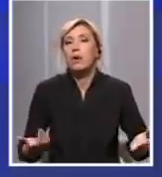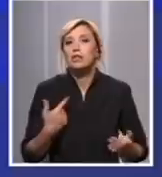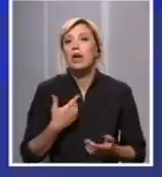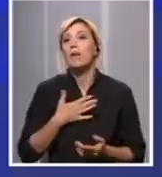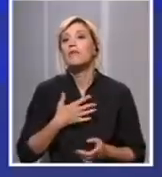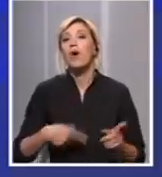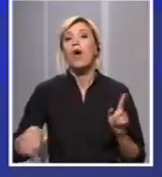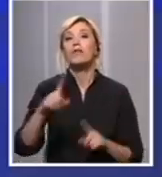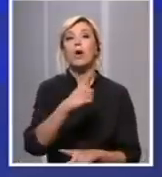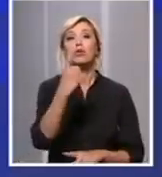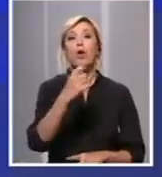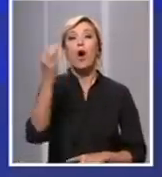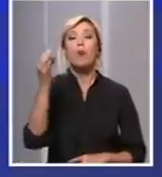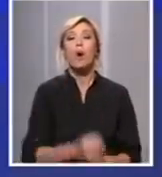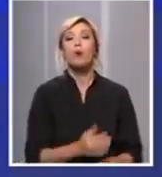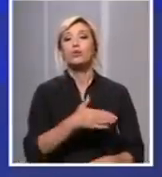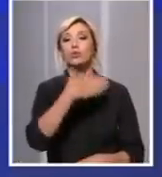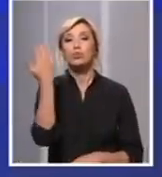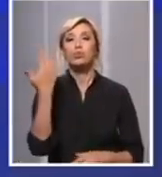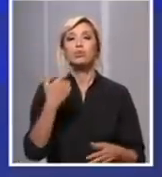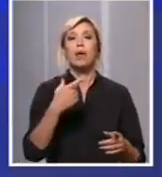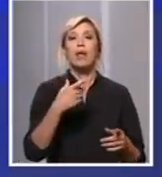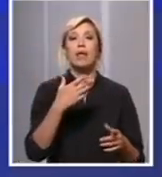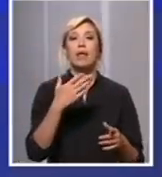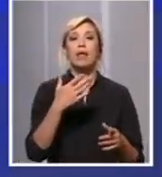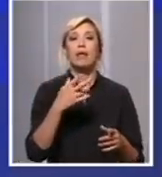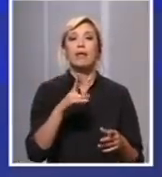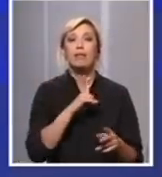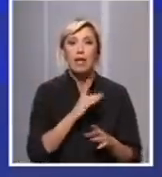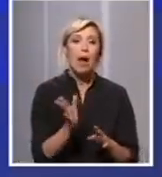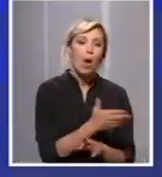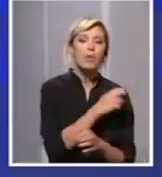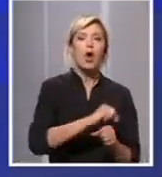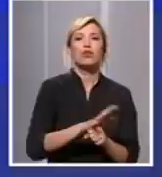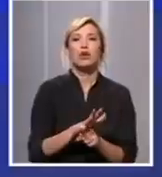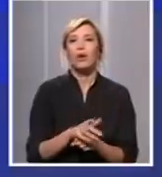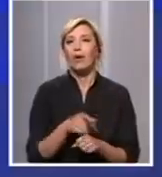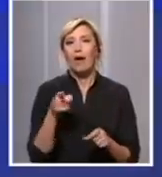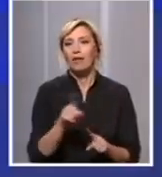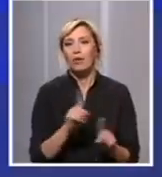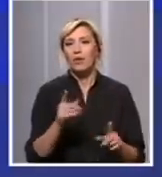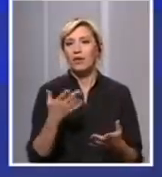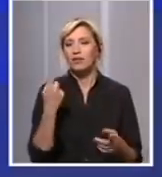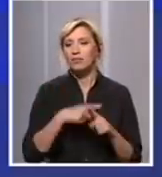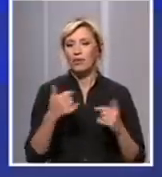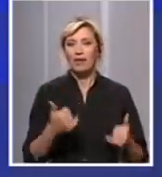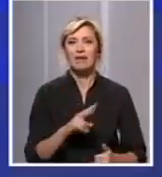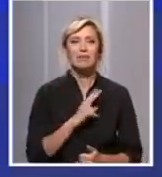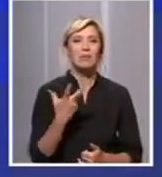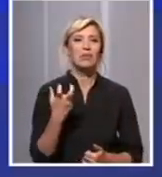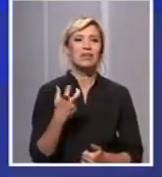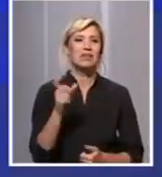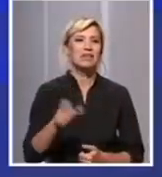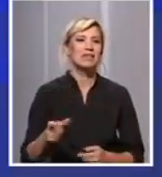100%. Ali ni. Očigledno nije 100% čim na današnji dan imamo preko 300 obovalih. Ali sigurno da